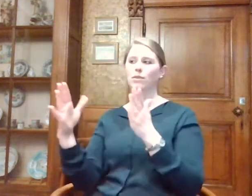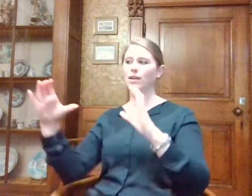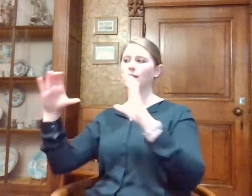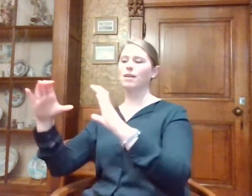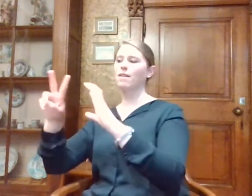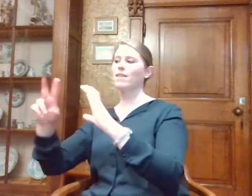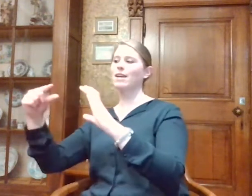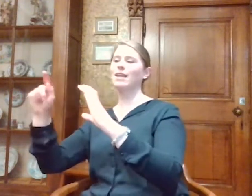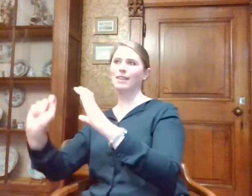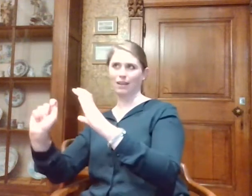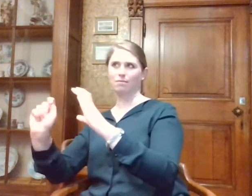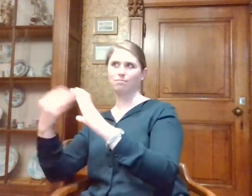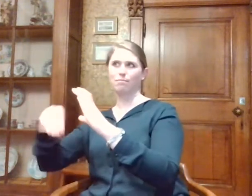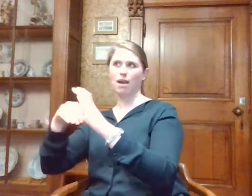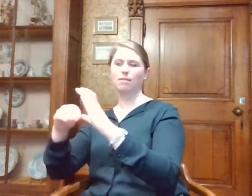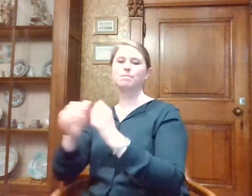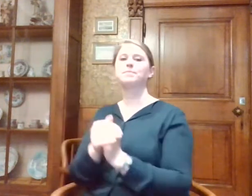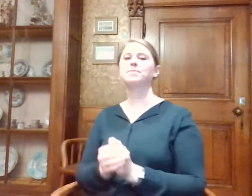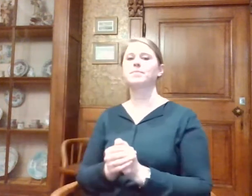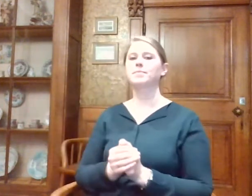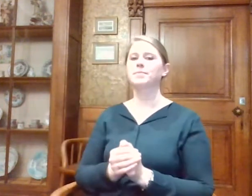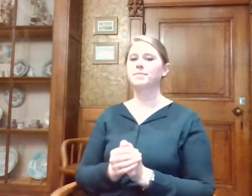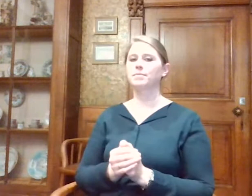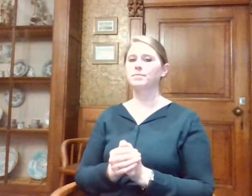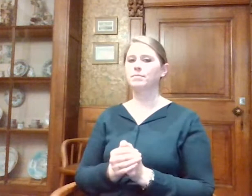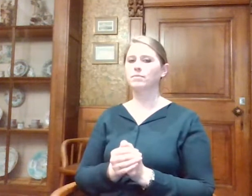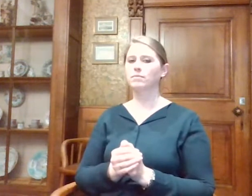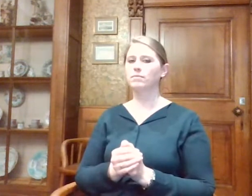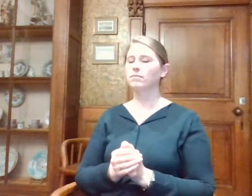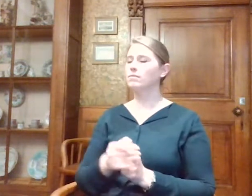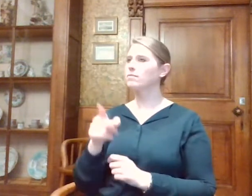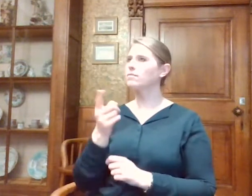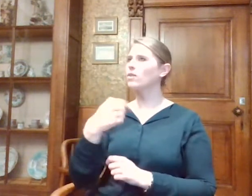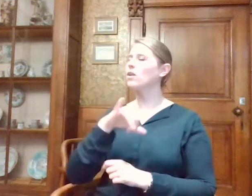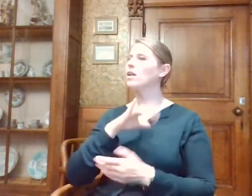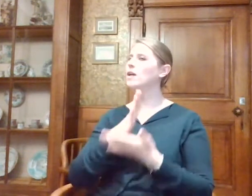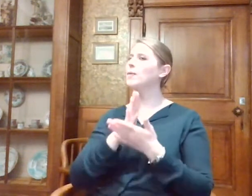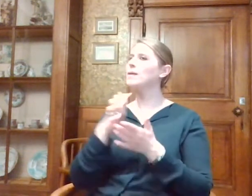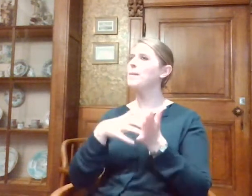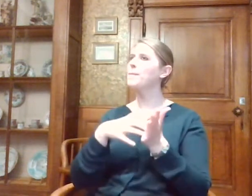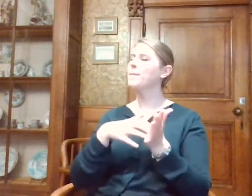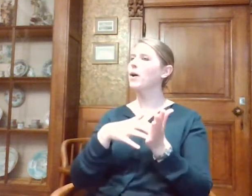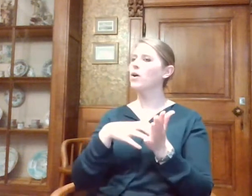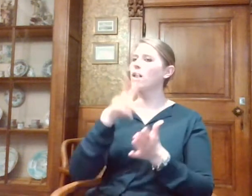haakjes VGT achter. Ja, en bij jullie hebben we gebruik gemaakt van zowel VGT als